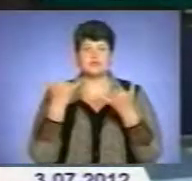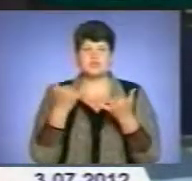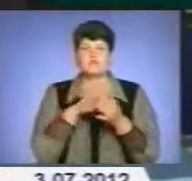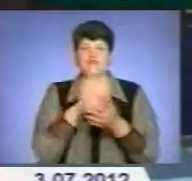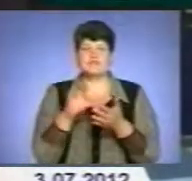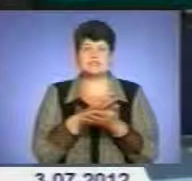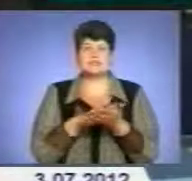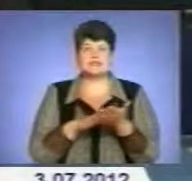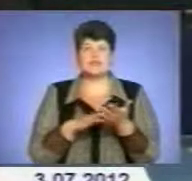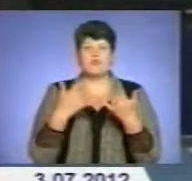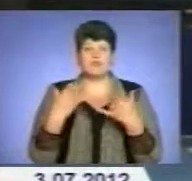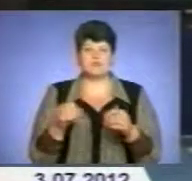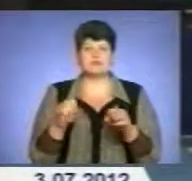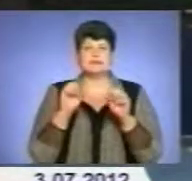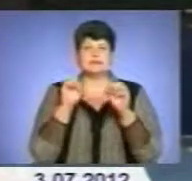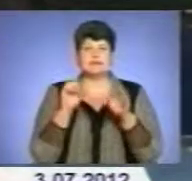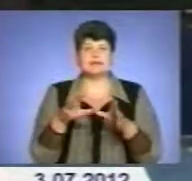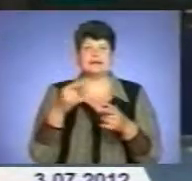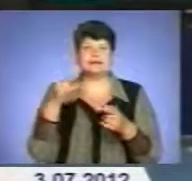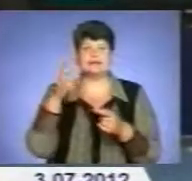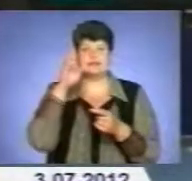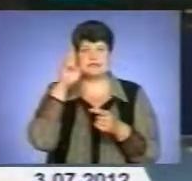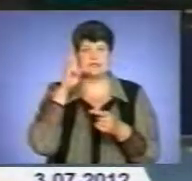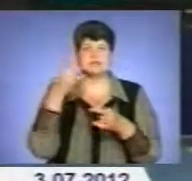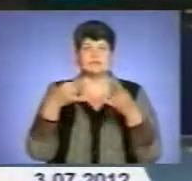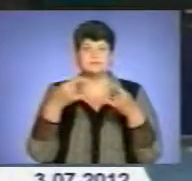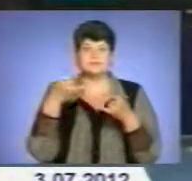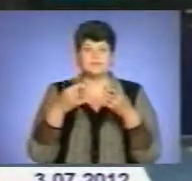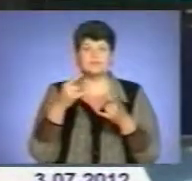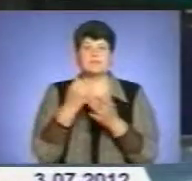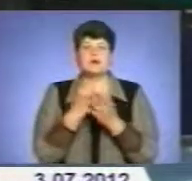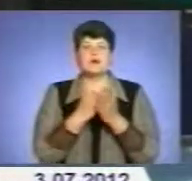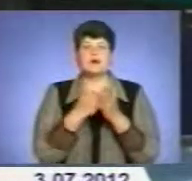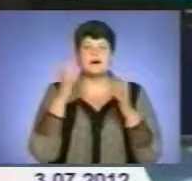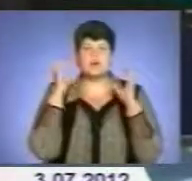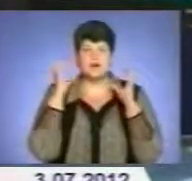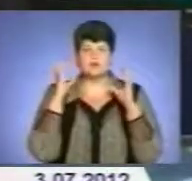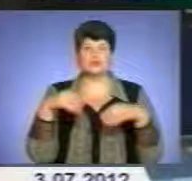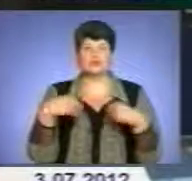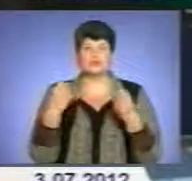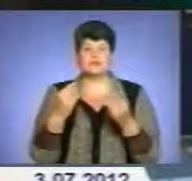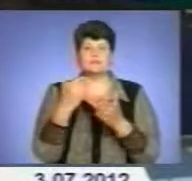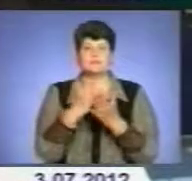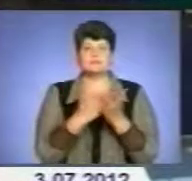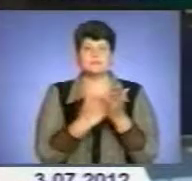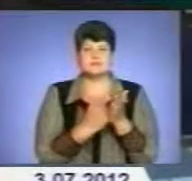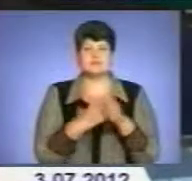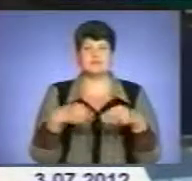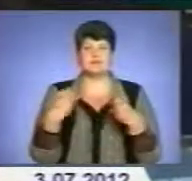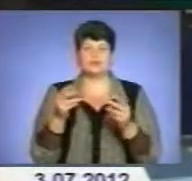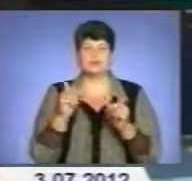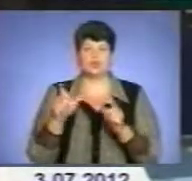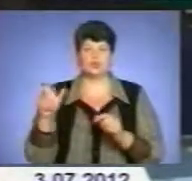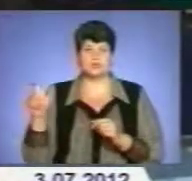вже надійшли до Держкомтелерадіо. Тепер, відповідно до списків, пристрої доставлятимуть безпосередньо до домівок заявників.